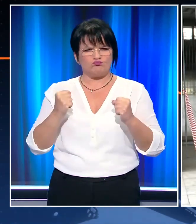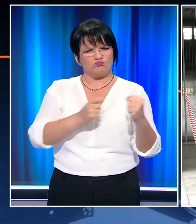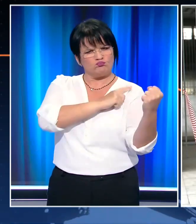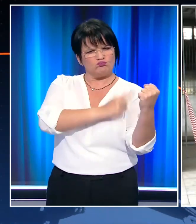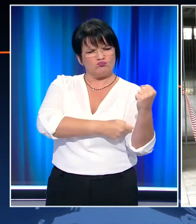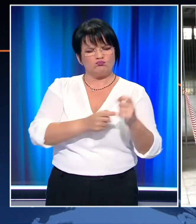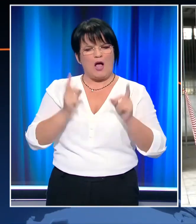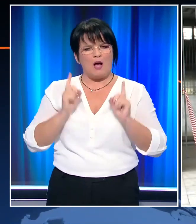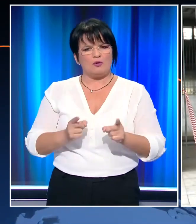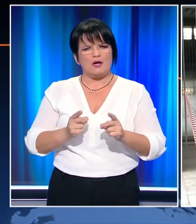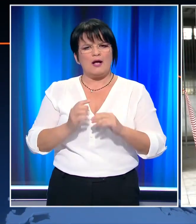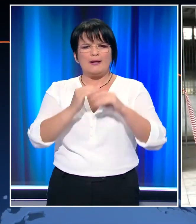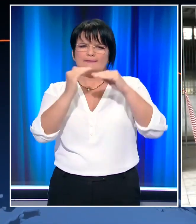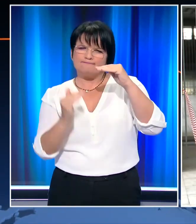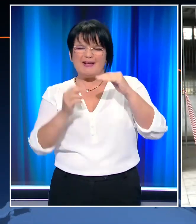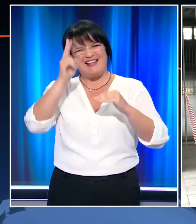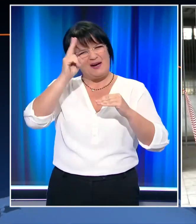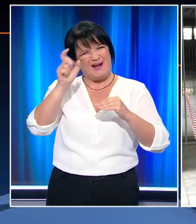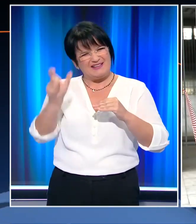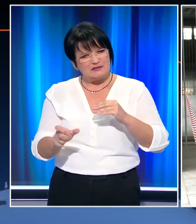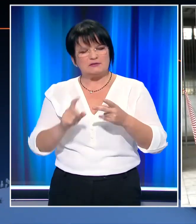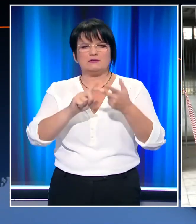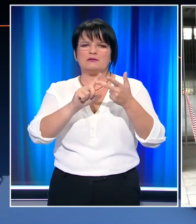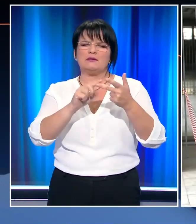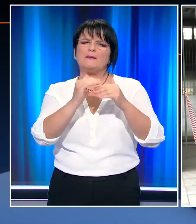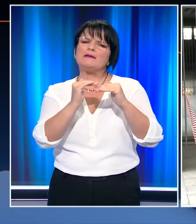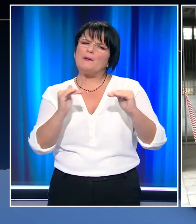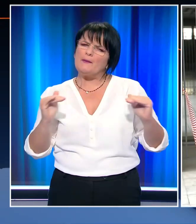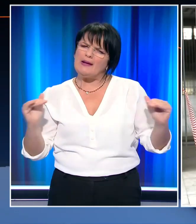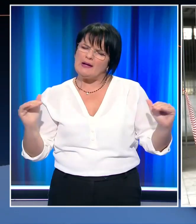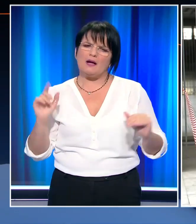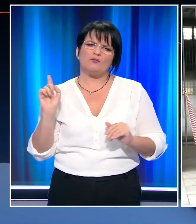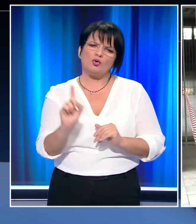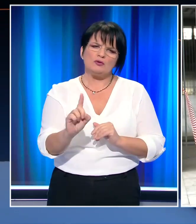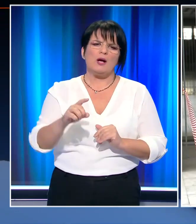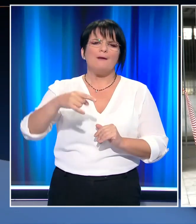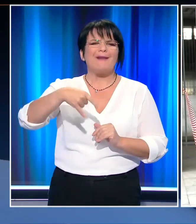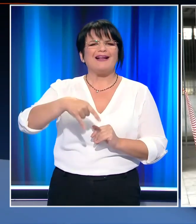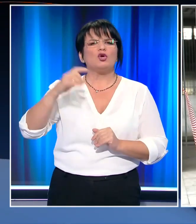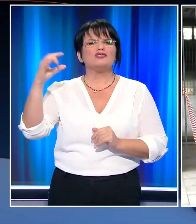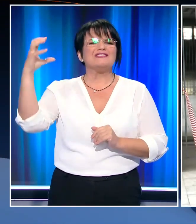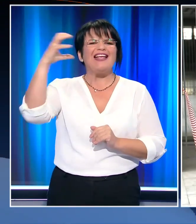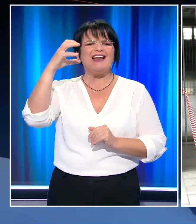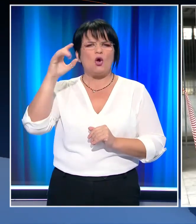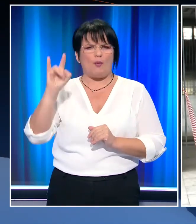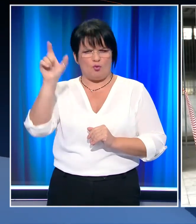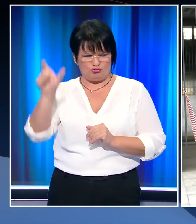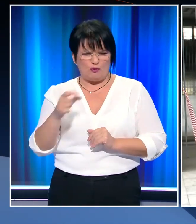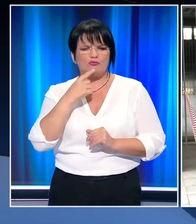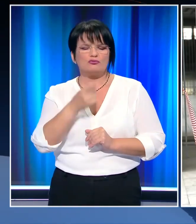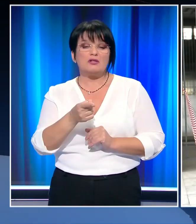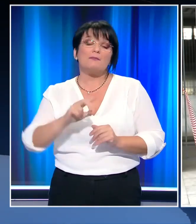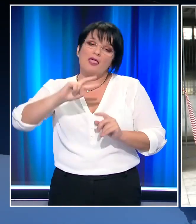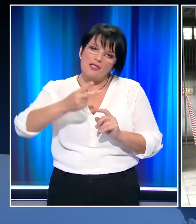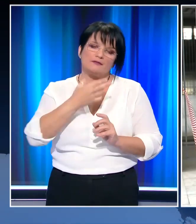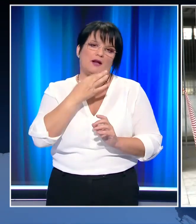χαμηλότερα ο Γιώργος Γερμενής και σε πολύ πολύ πιο ήπιους τόνους ο Παναγιώτης Ηλιόπουλος, ζητώντας και αυτός μία